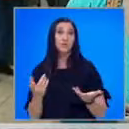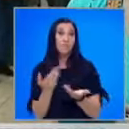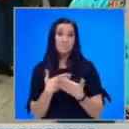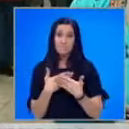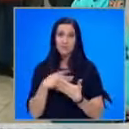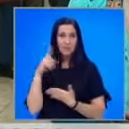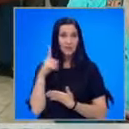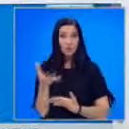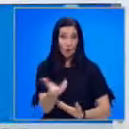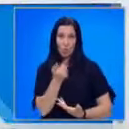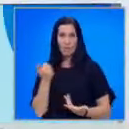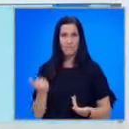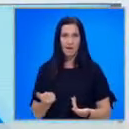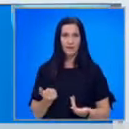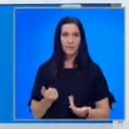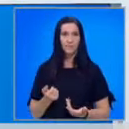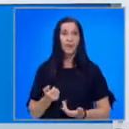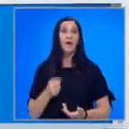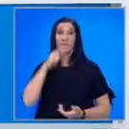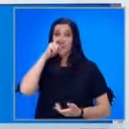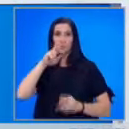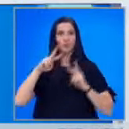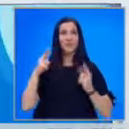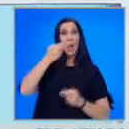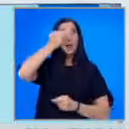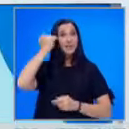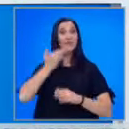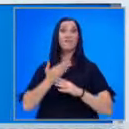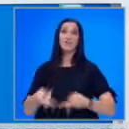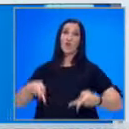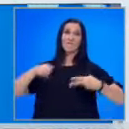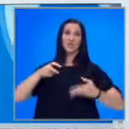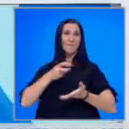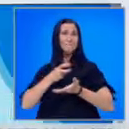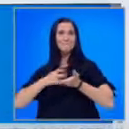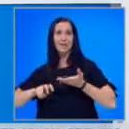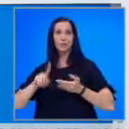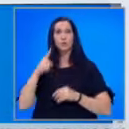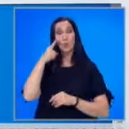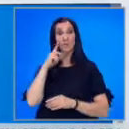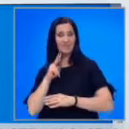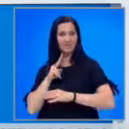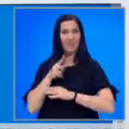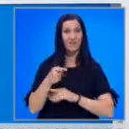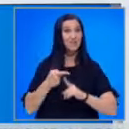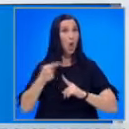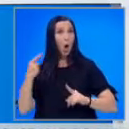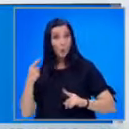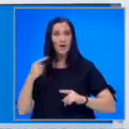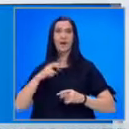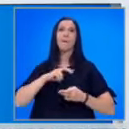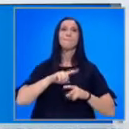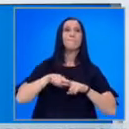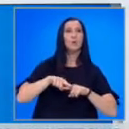ще го намерят. И важното от света, Литва вече връща мигранти, които се опитват да влязат от Беларус.